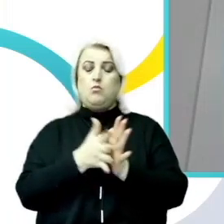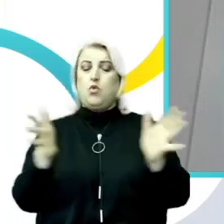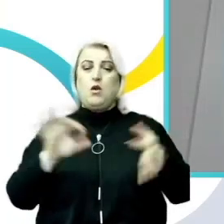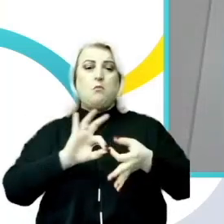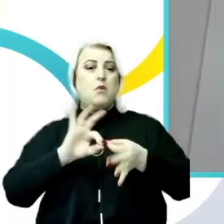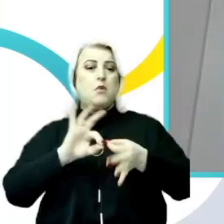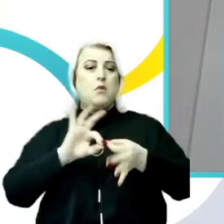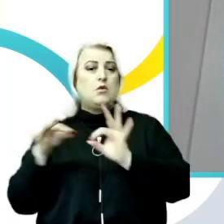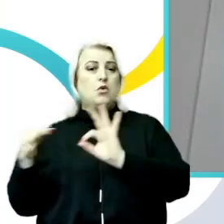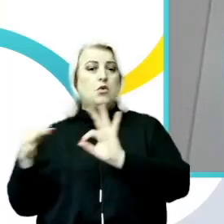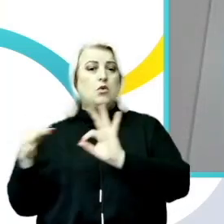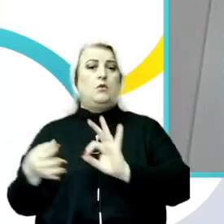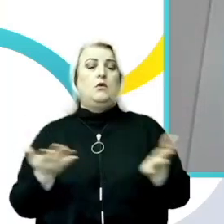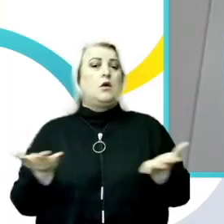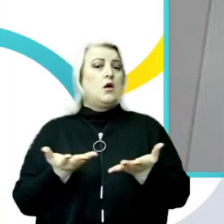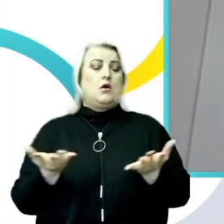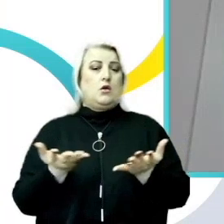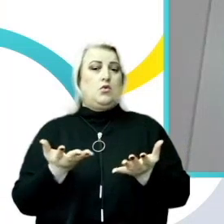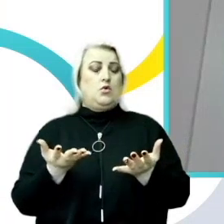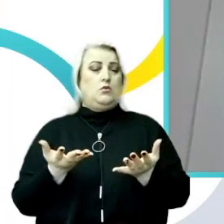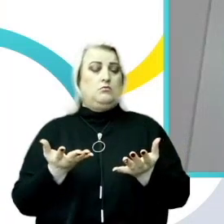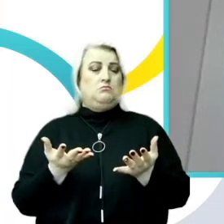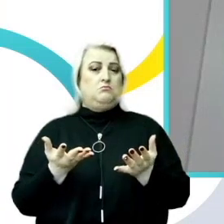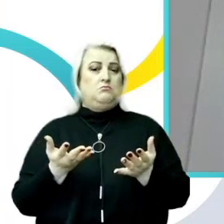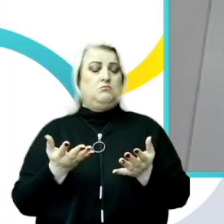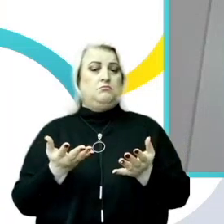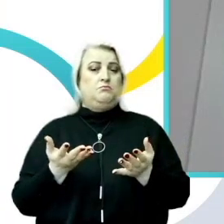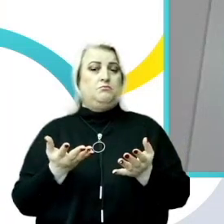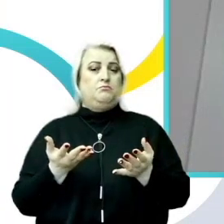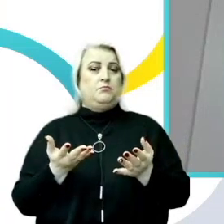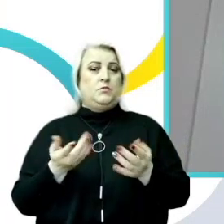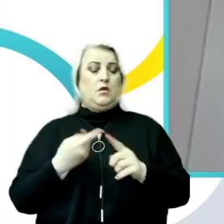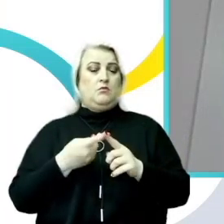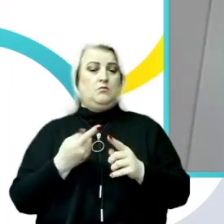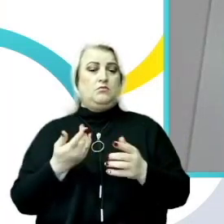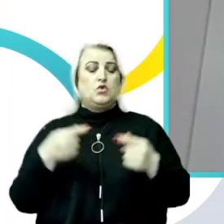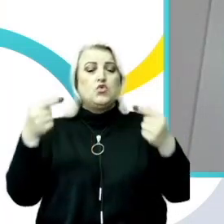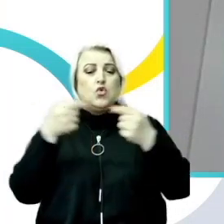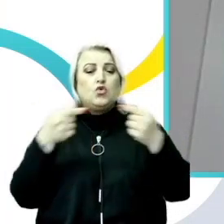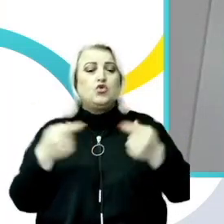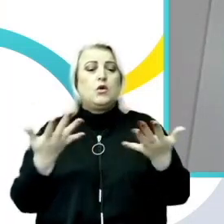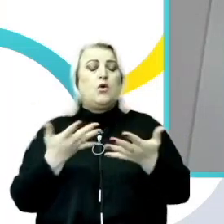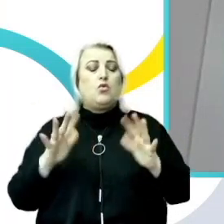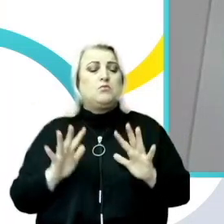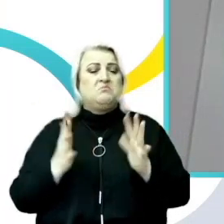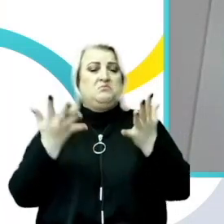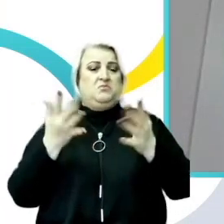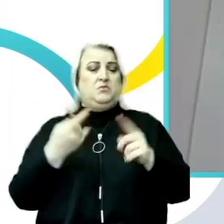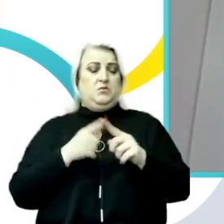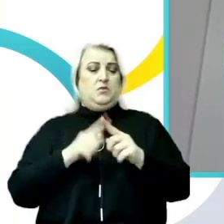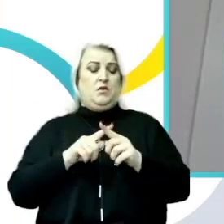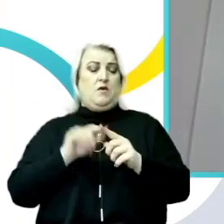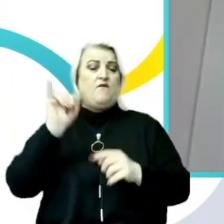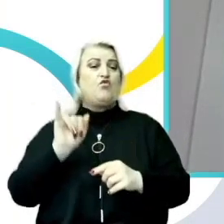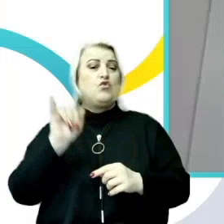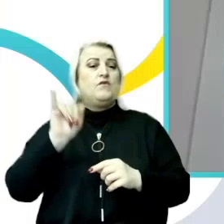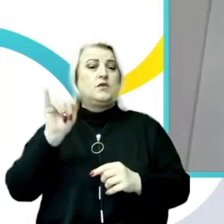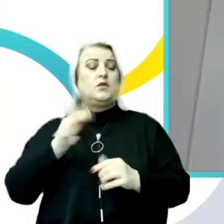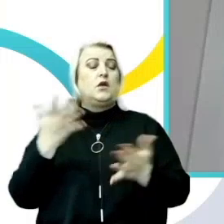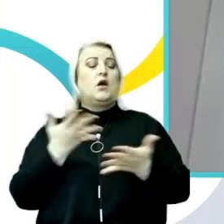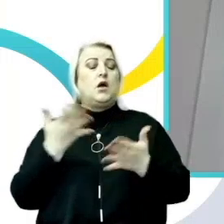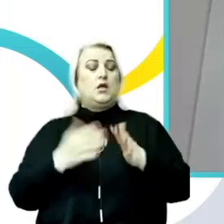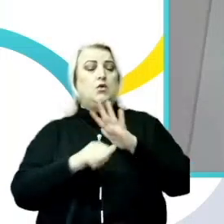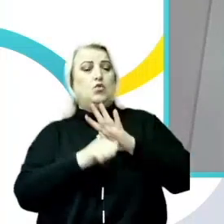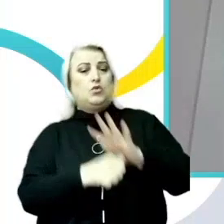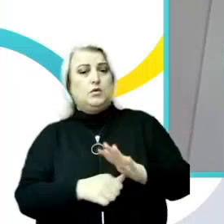este totuși fenomenul hărțuirii sexuale în instituțiile de învățământ superior, dar și profesional